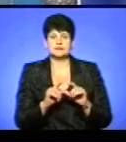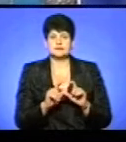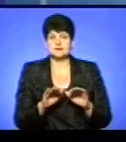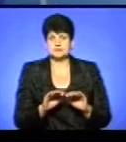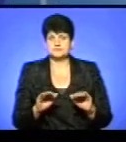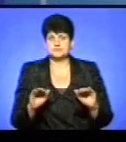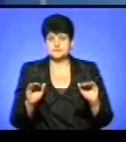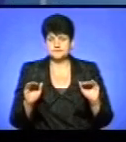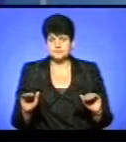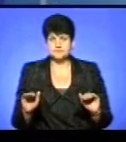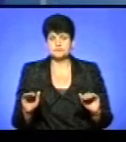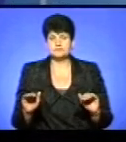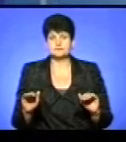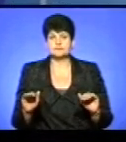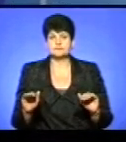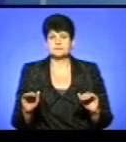числі,